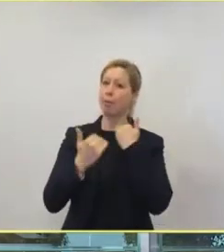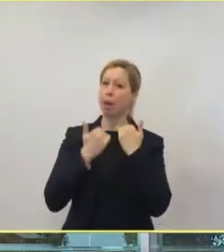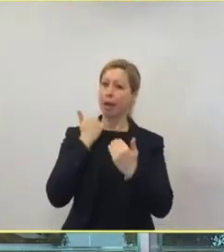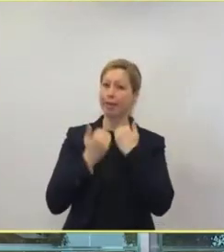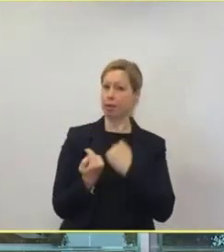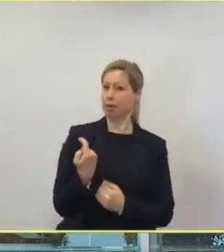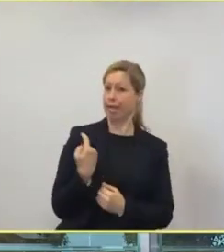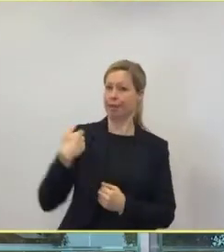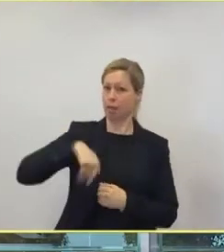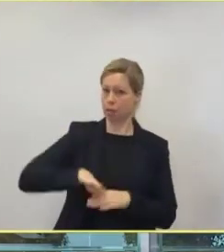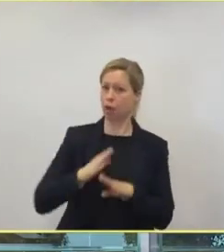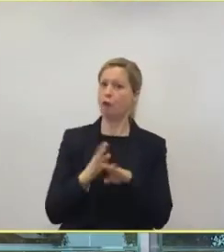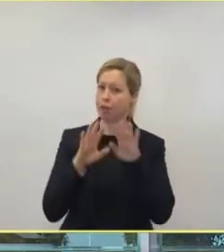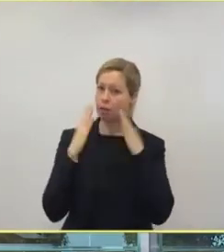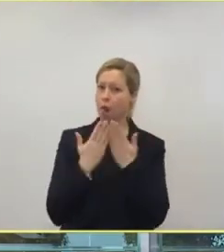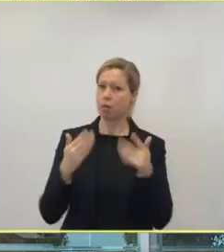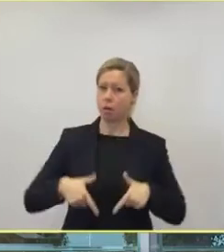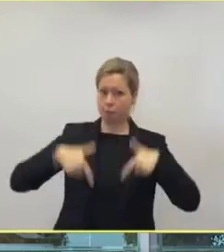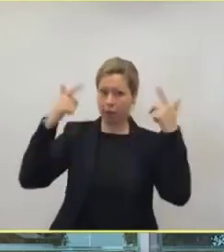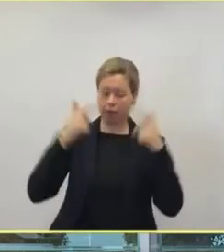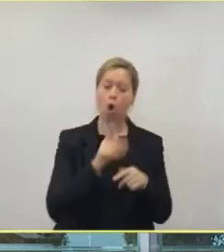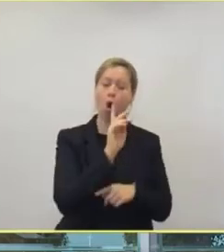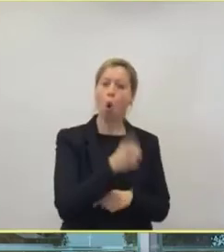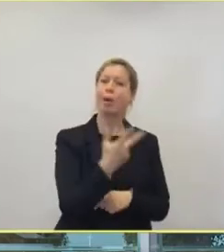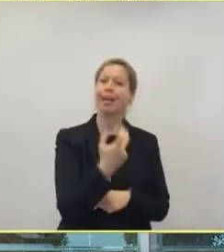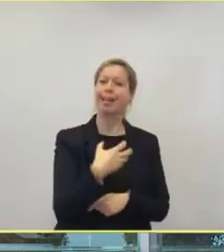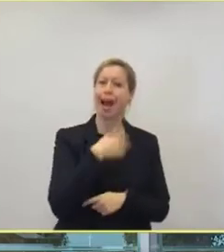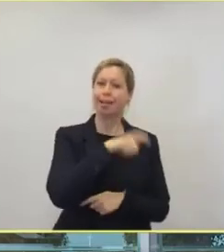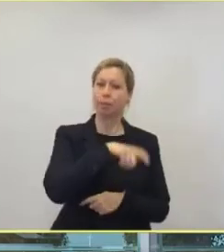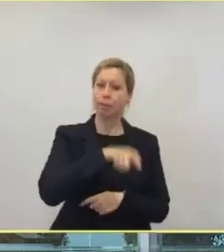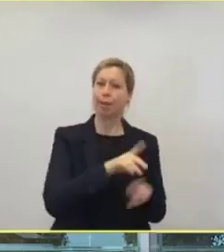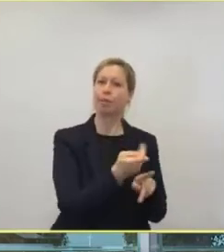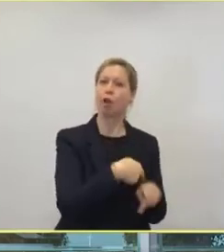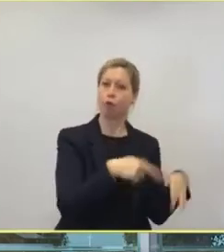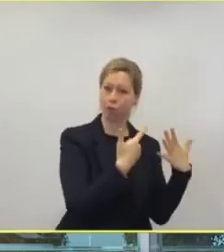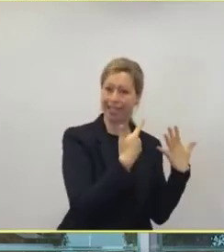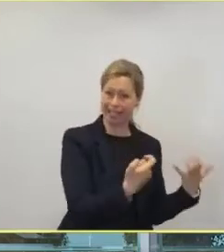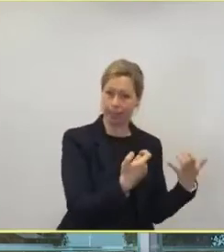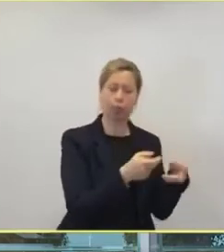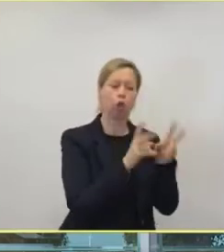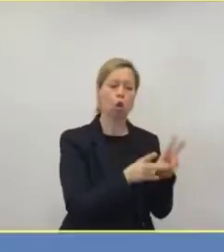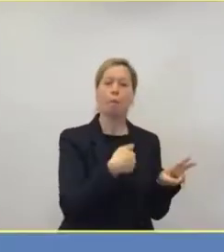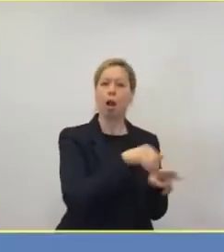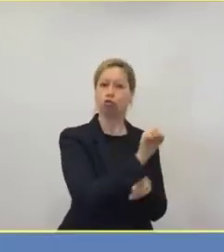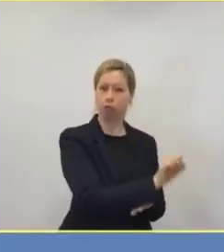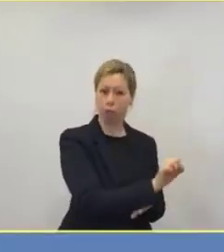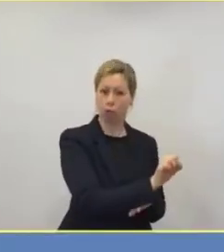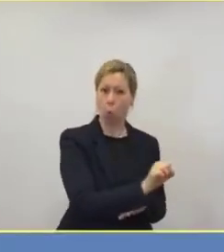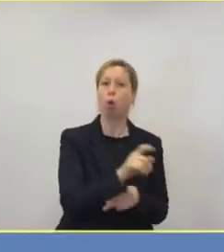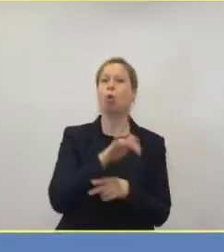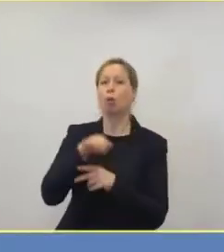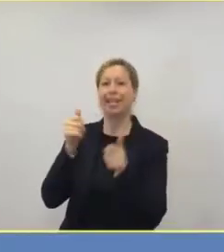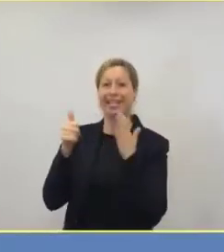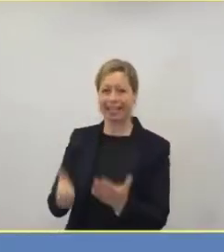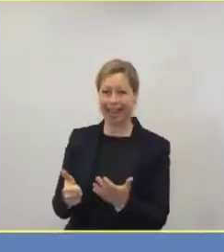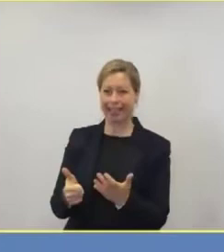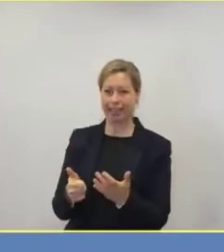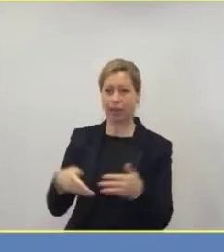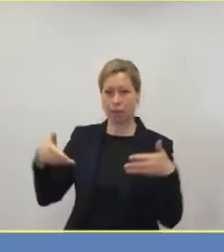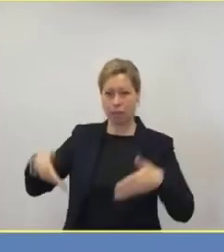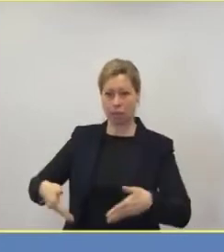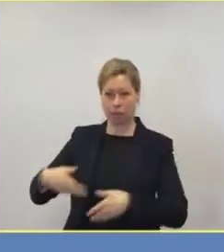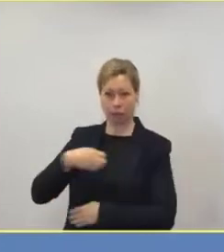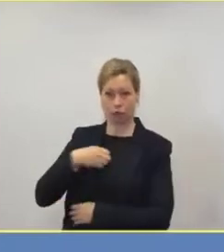hatten 130 Patienten. Davon waren 70 auf Normalstationen und 60 auf Intensivstationen. Meine zweite